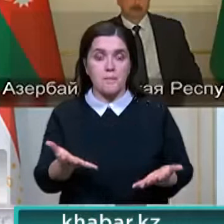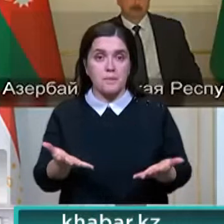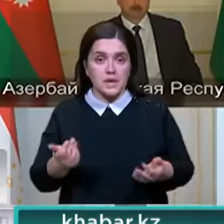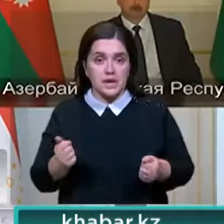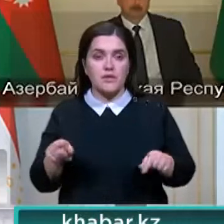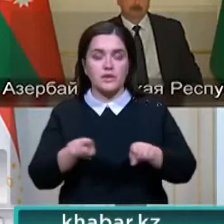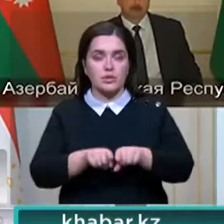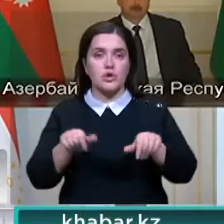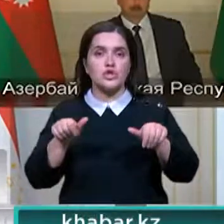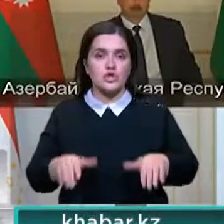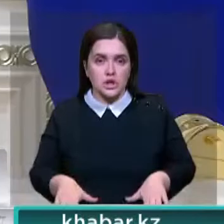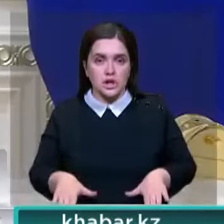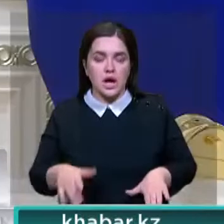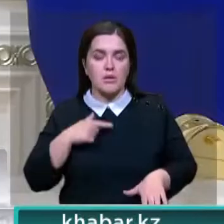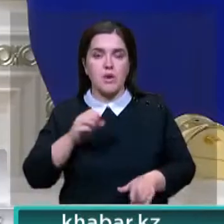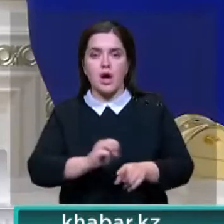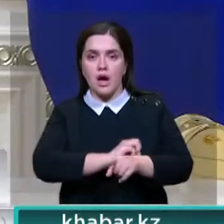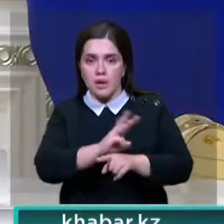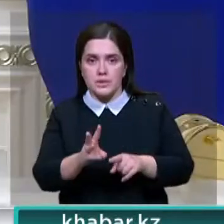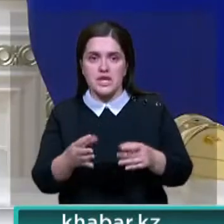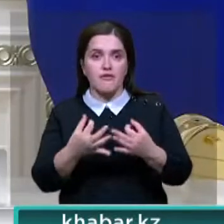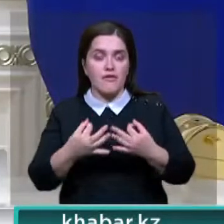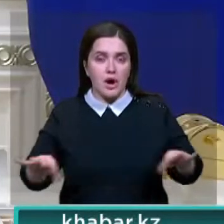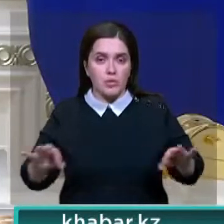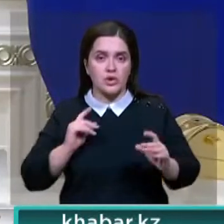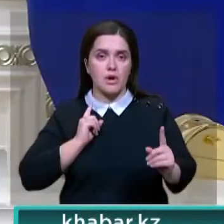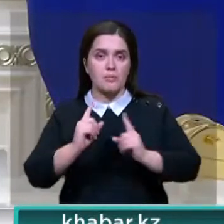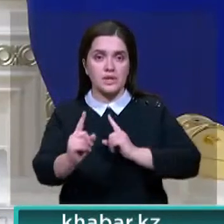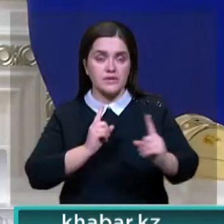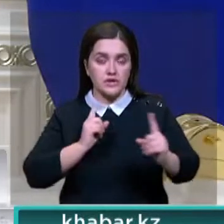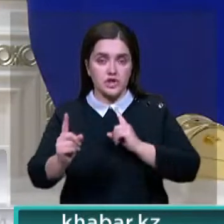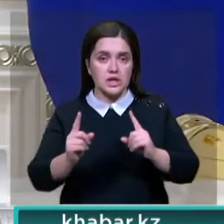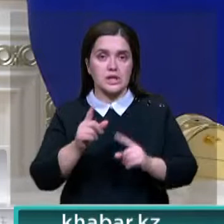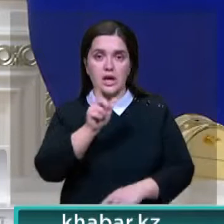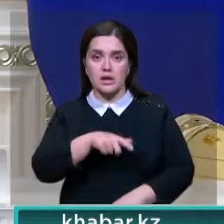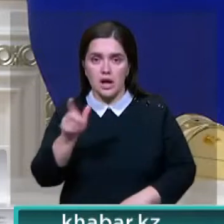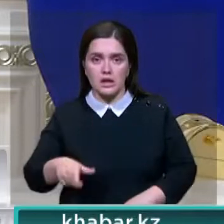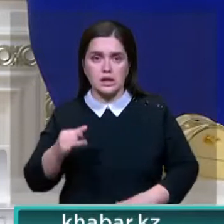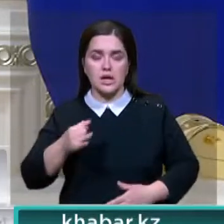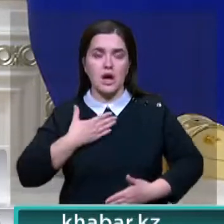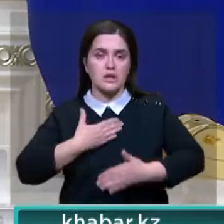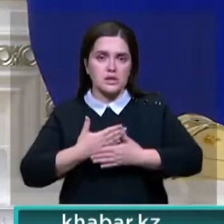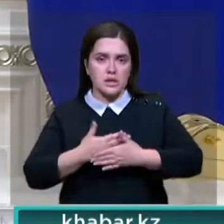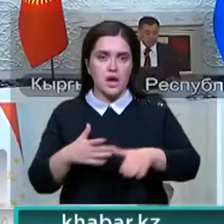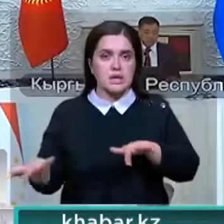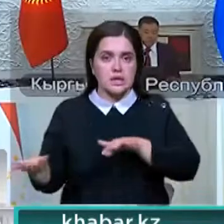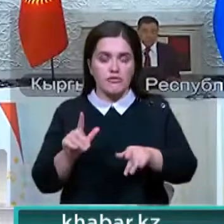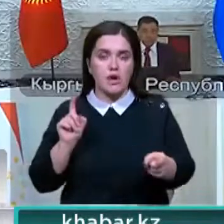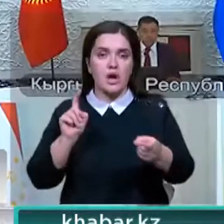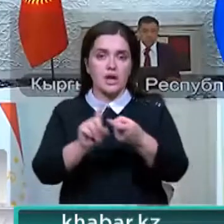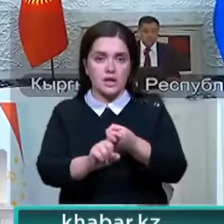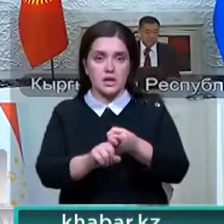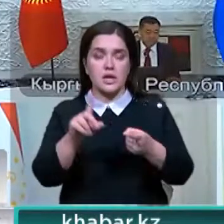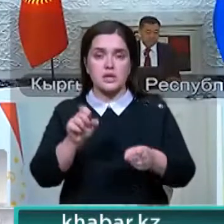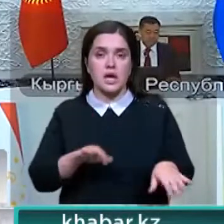решение, мы обеспечим свободное передвижение граждан и активизируем деловые контакты. За